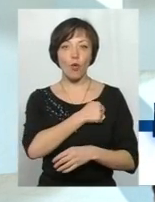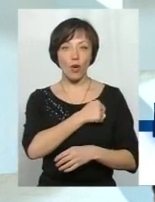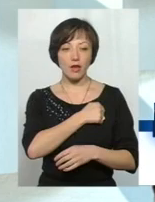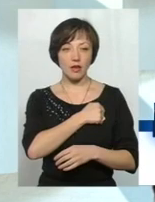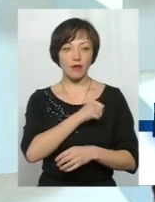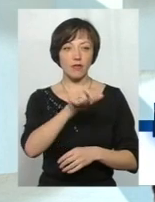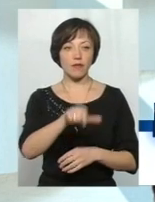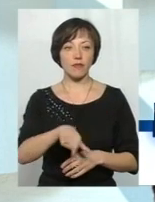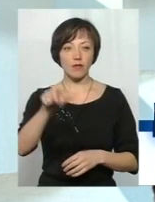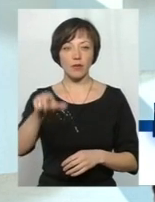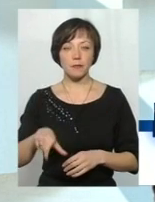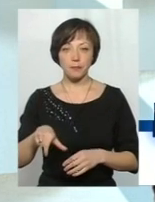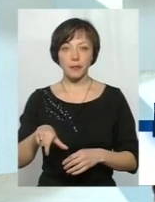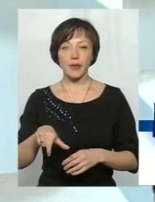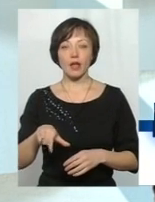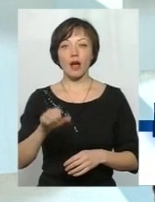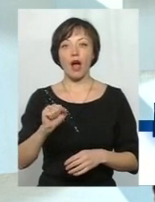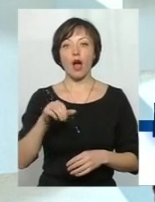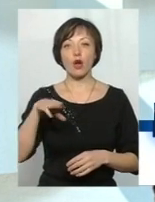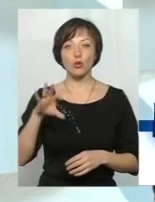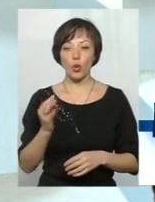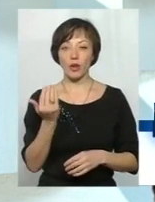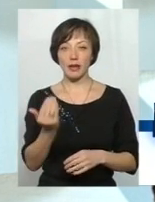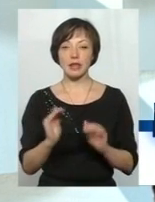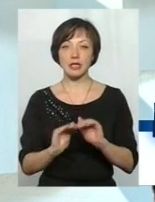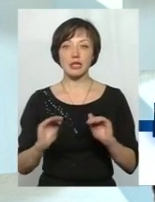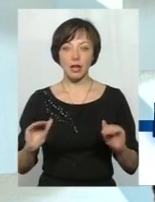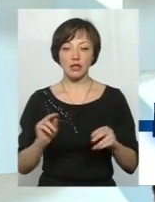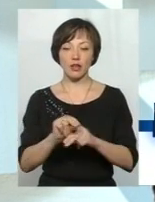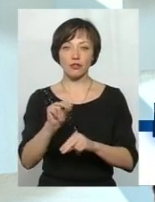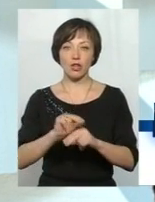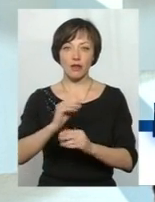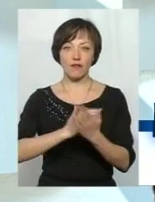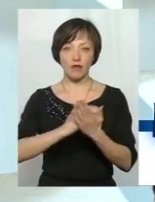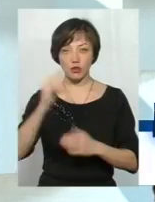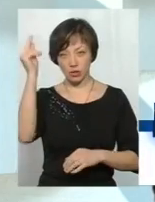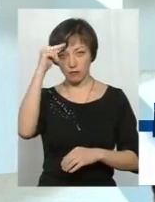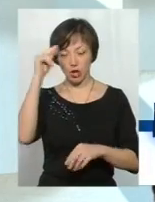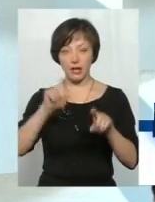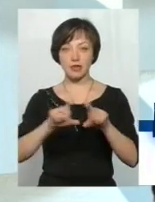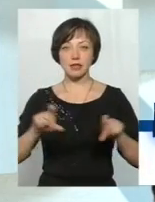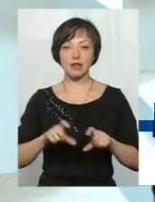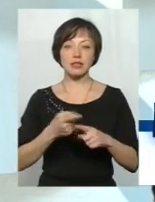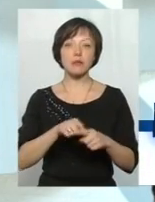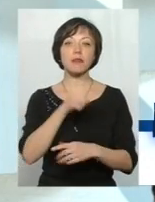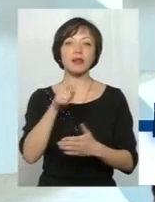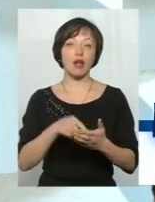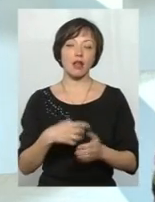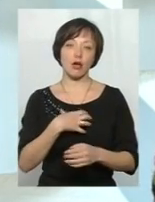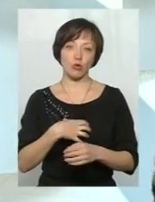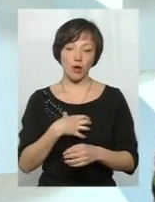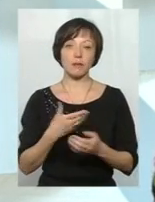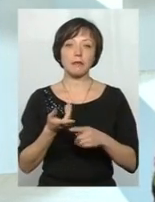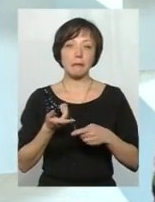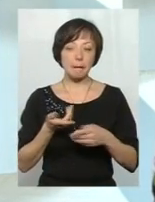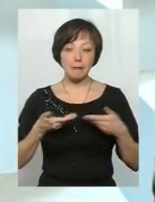антитерористичної операції та їх дітей щодо їх навчання в вищих навчальних закладах. Це питання стоїть досить актуальною, ми